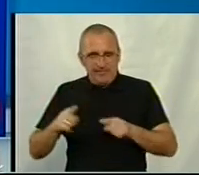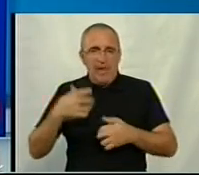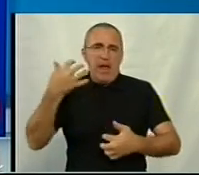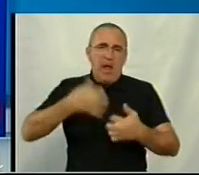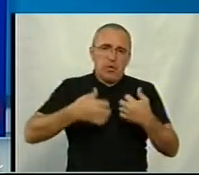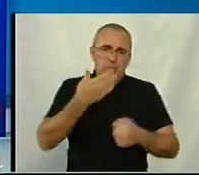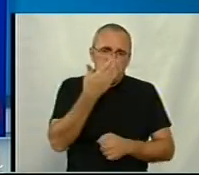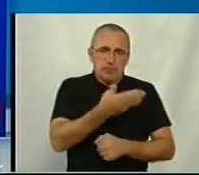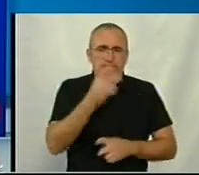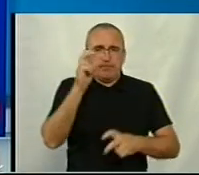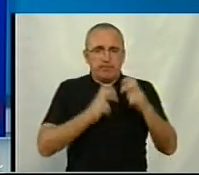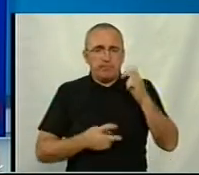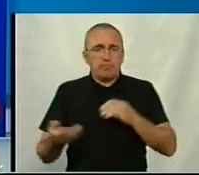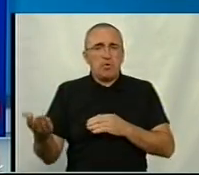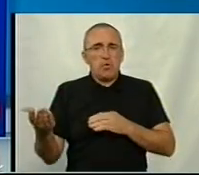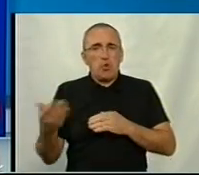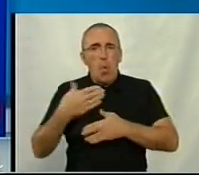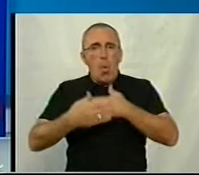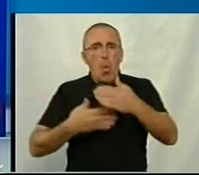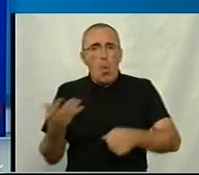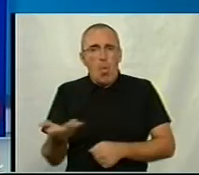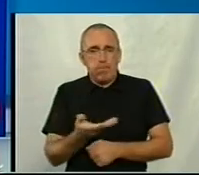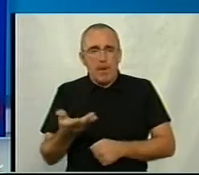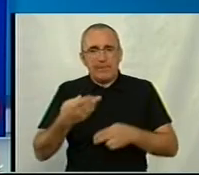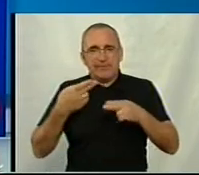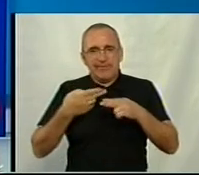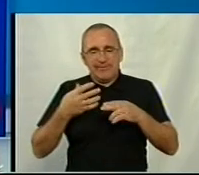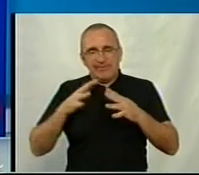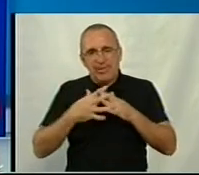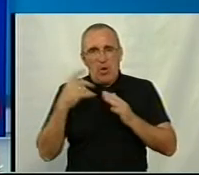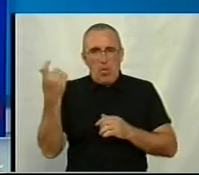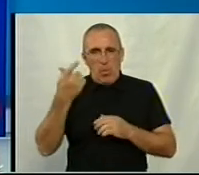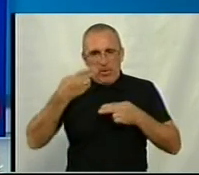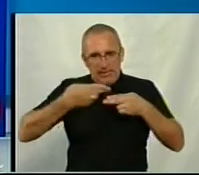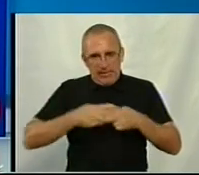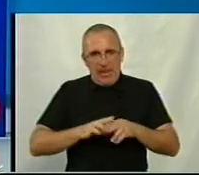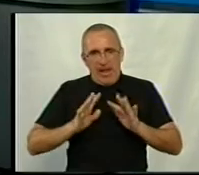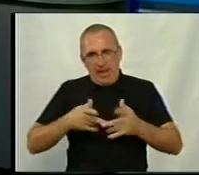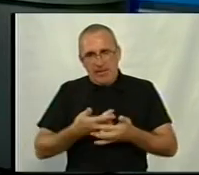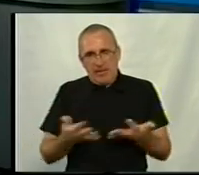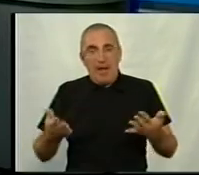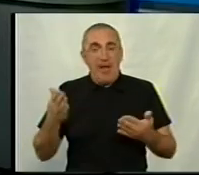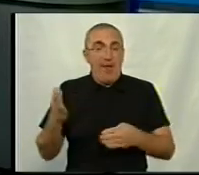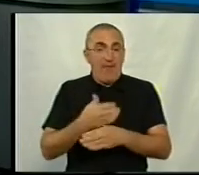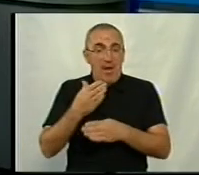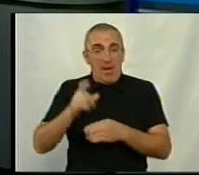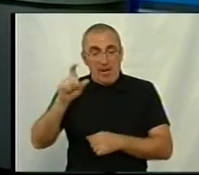Херсонський завод комбайнової сільськогосподарської техніки. Тобто, виробники саме